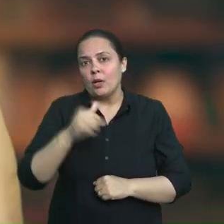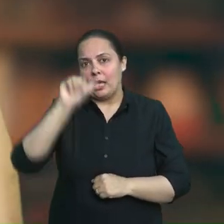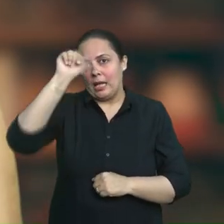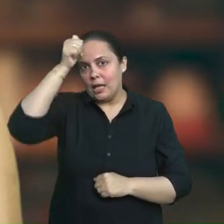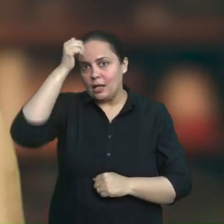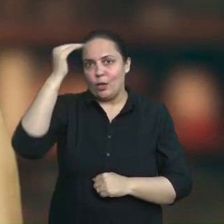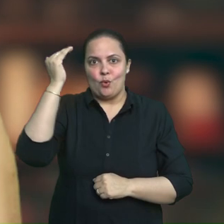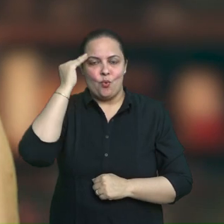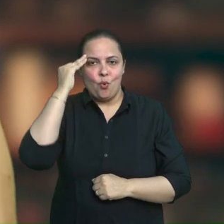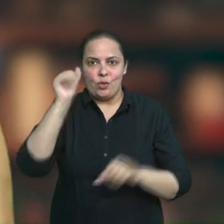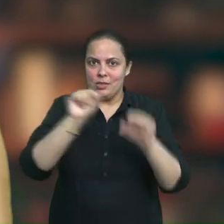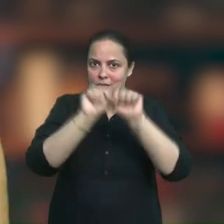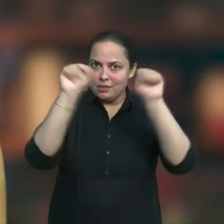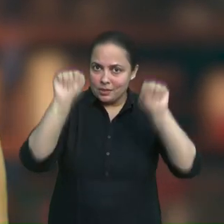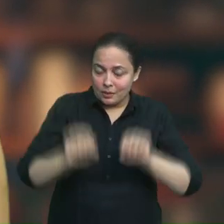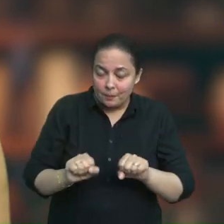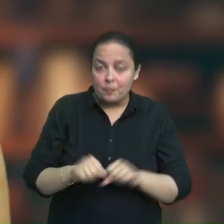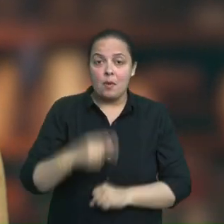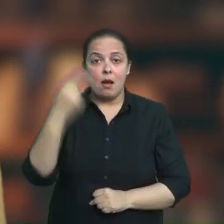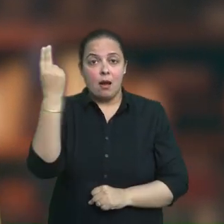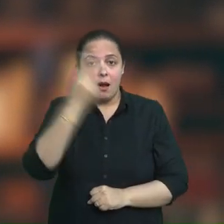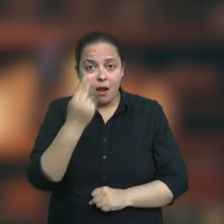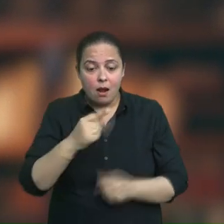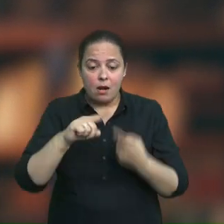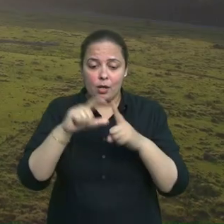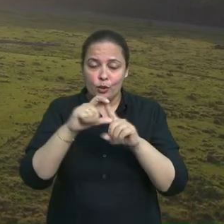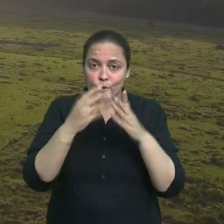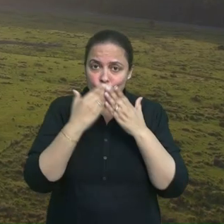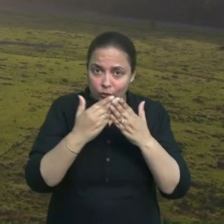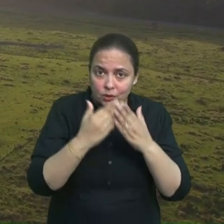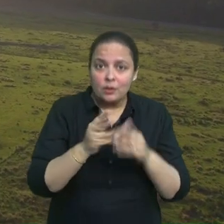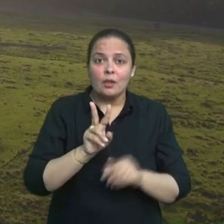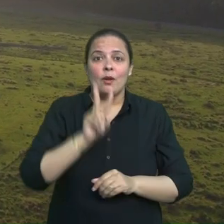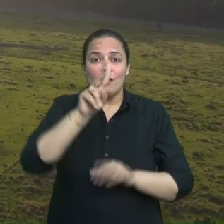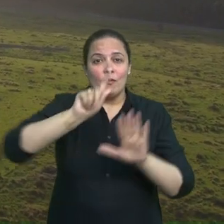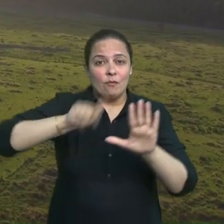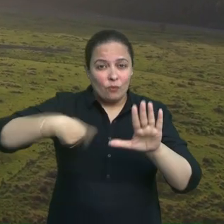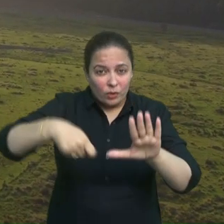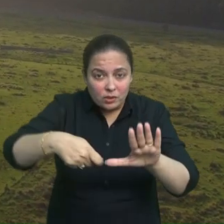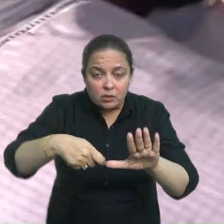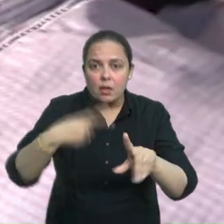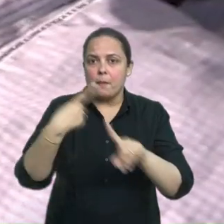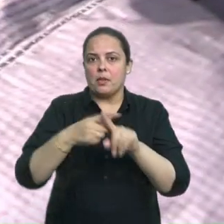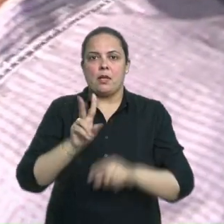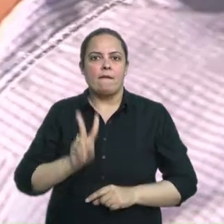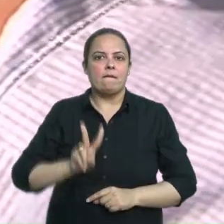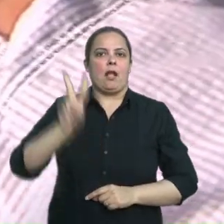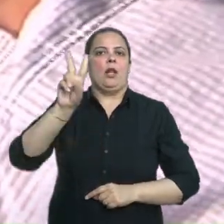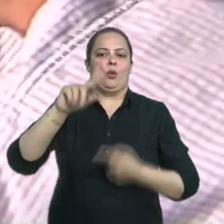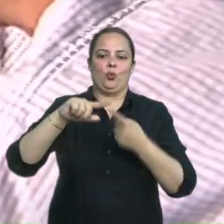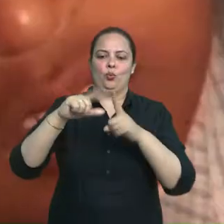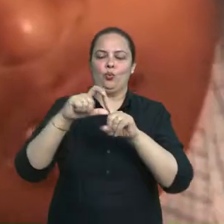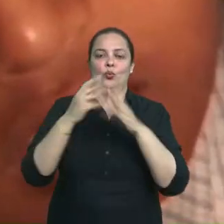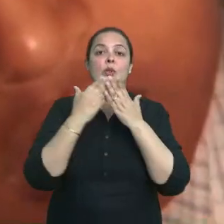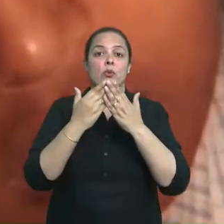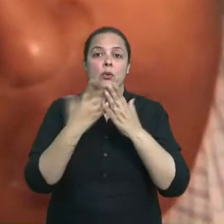काम करने वाले हितदारकों ने अपनी अपनी समच से विवेचना की उन में से कुछ पर्यावरन अधेन को विज्ञान जबकि अन्य